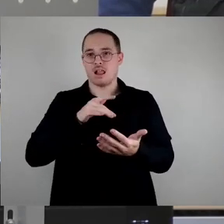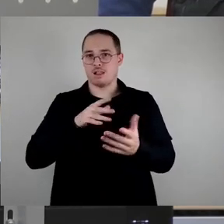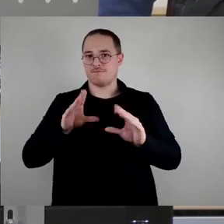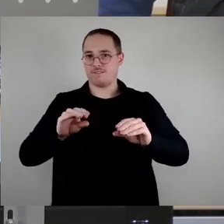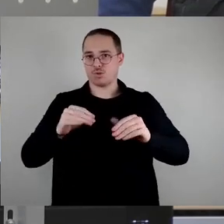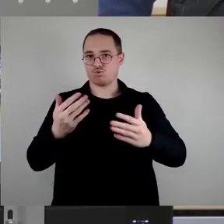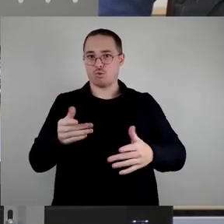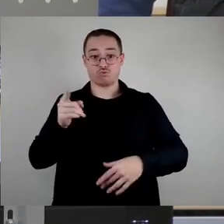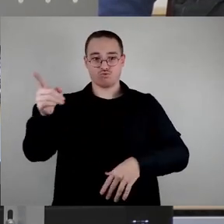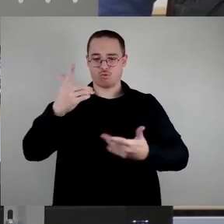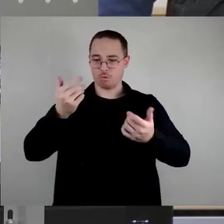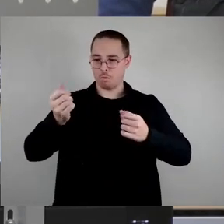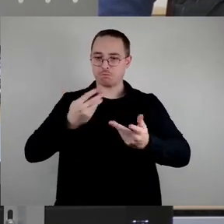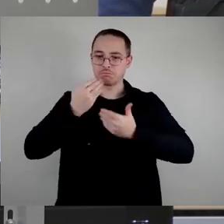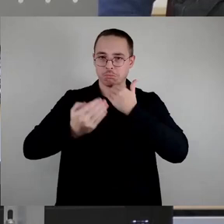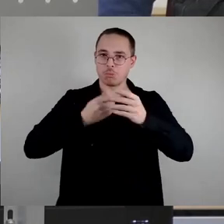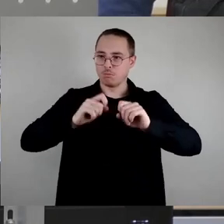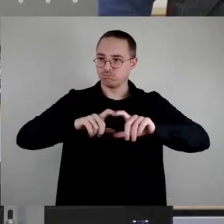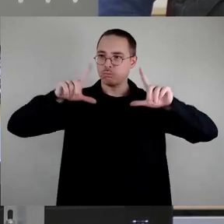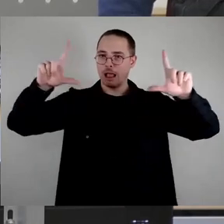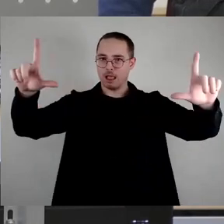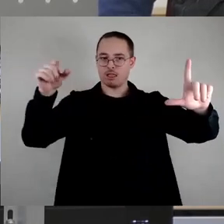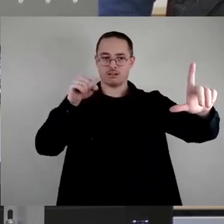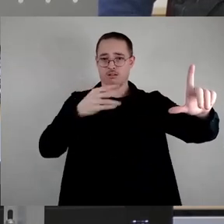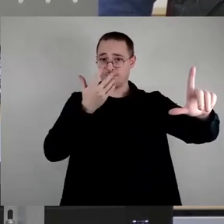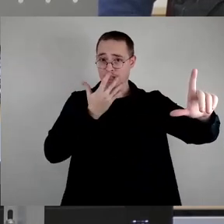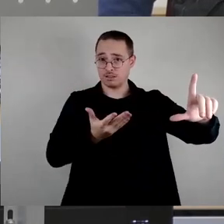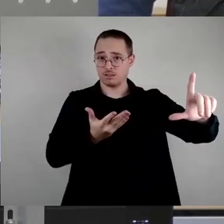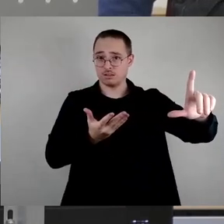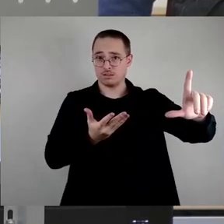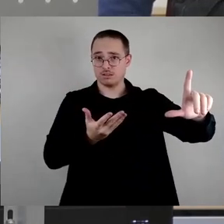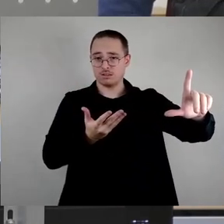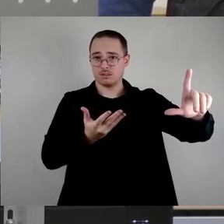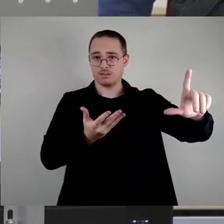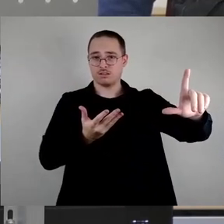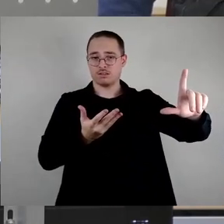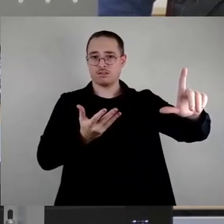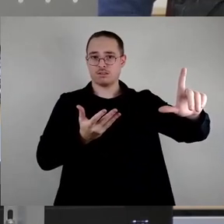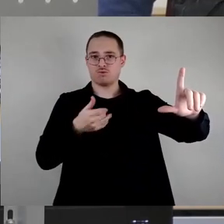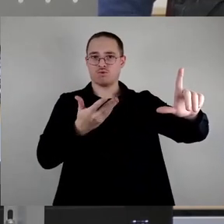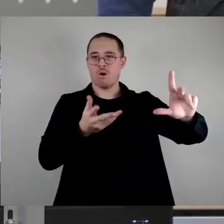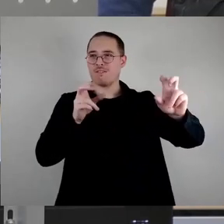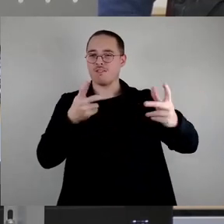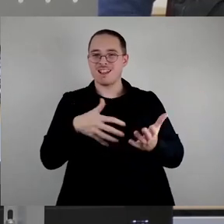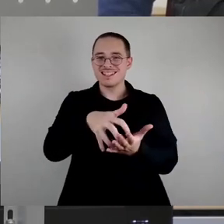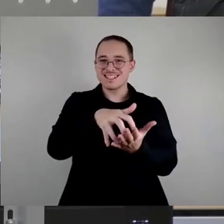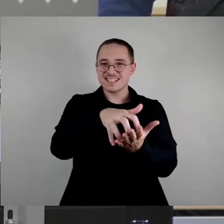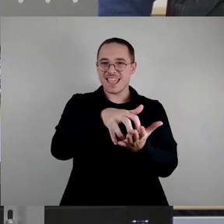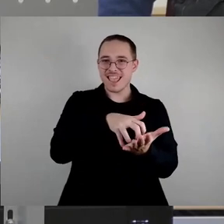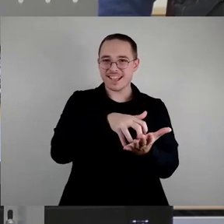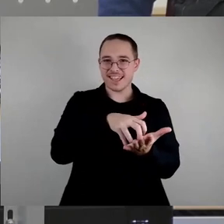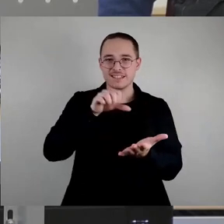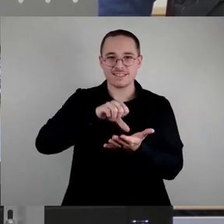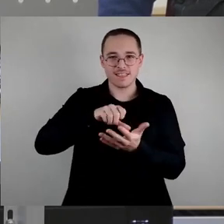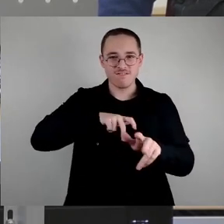oder gemalt, dass irgendwann die gierige Zentralverwaltung der Stadt dann